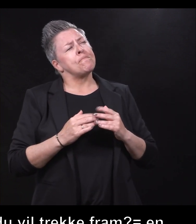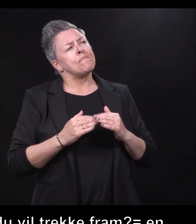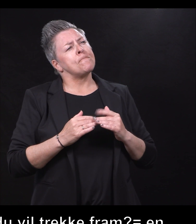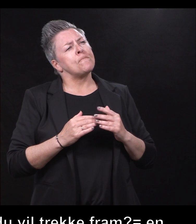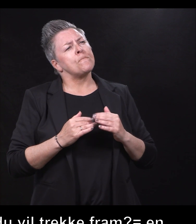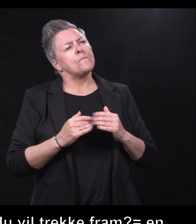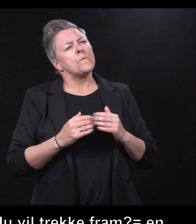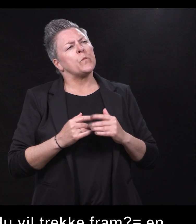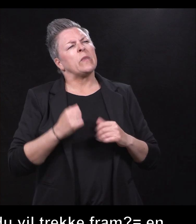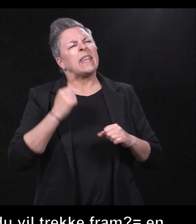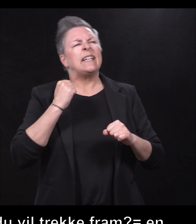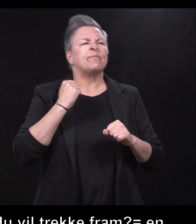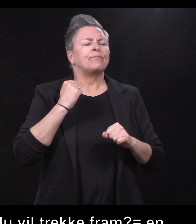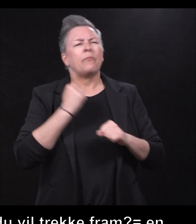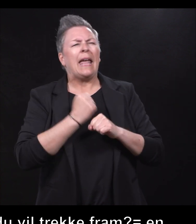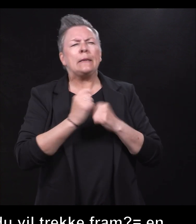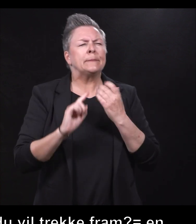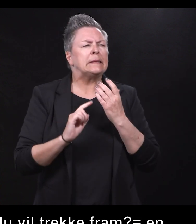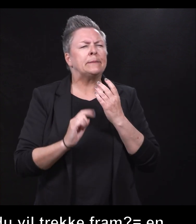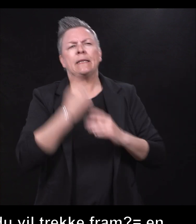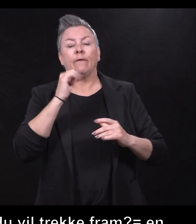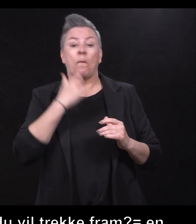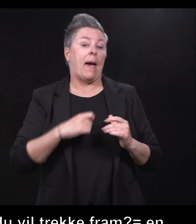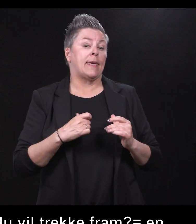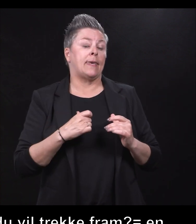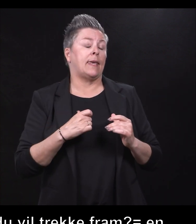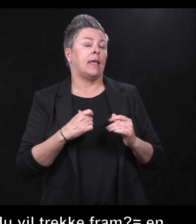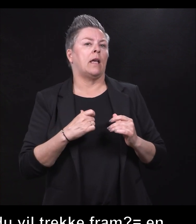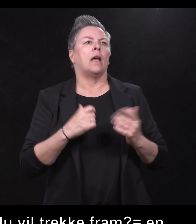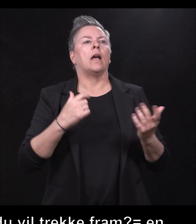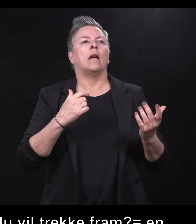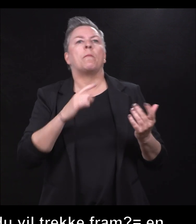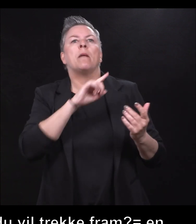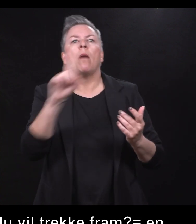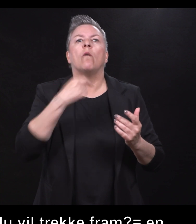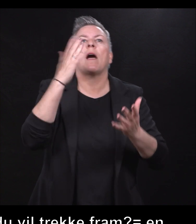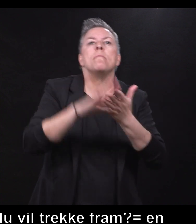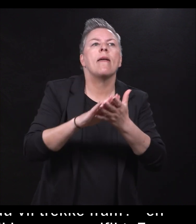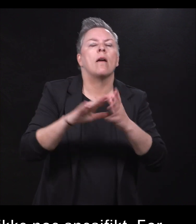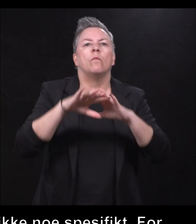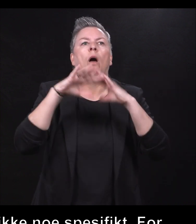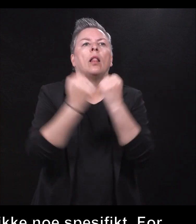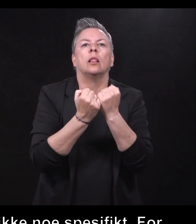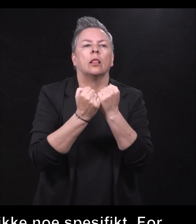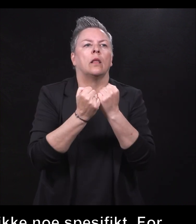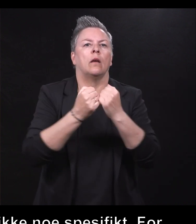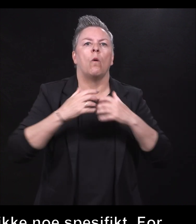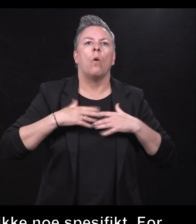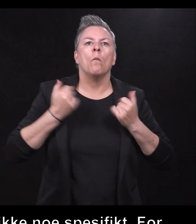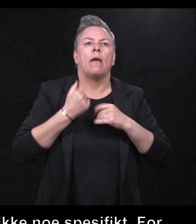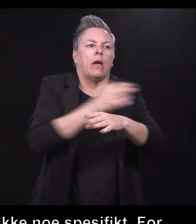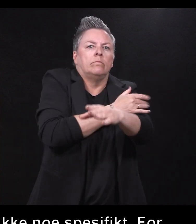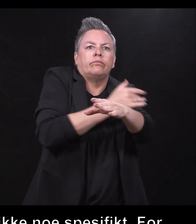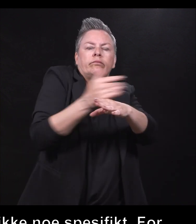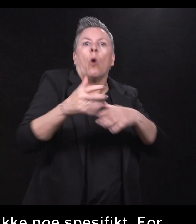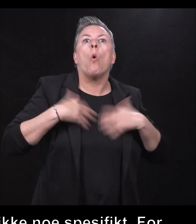Det er egentlig ikke noe spesifikt. For meg var det bare å være med på hele opplegget og oppleve noe for en gang skyld.